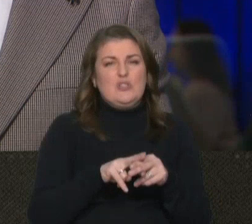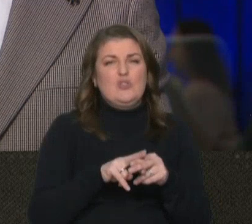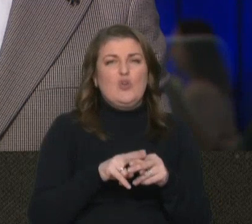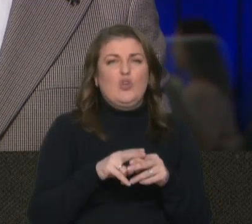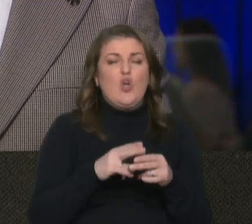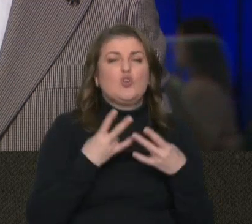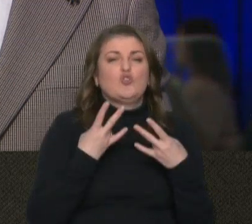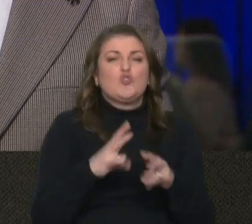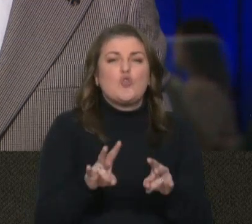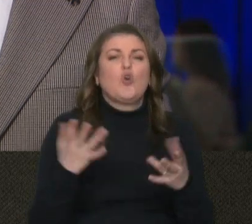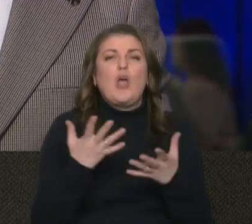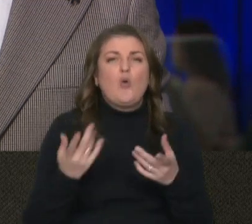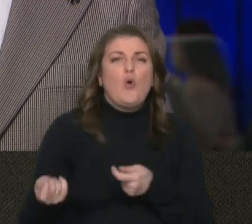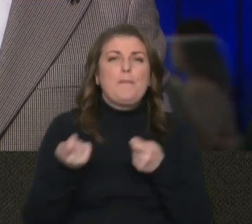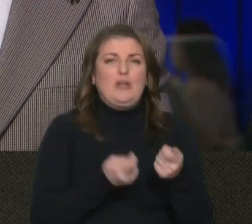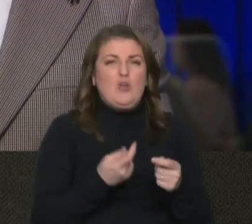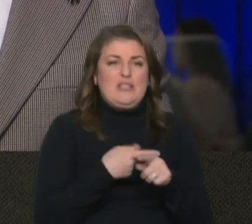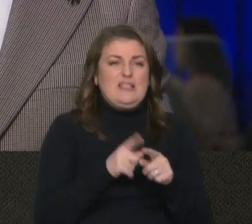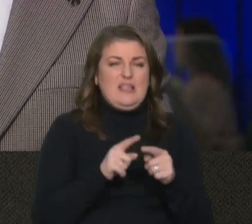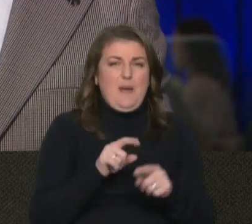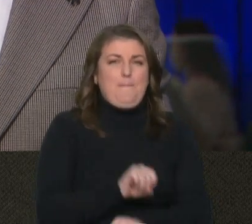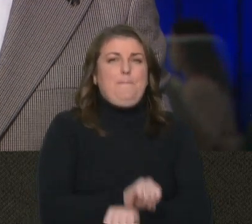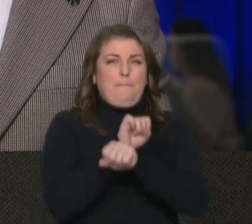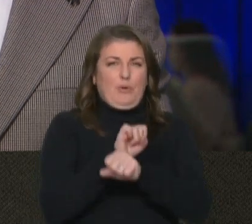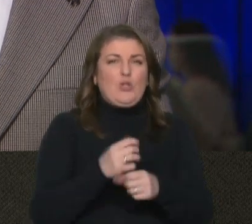шкоди, який приносить ці протести.